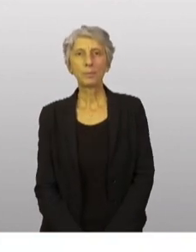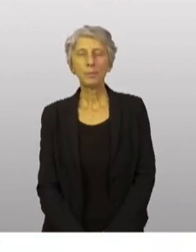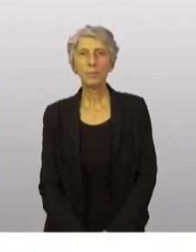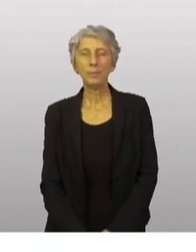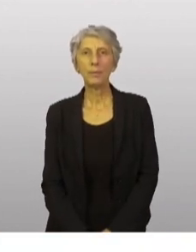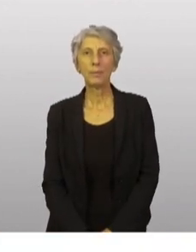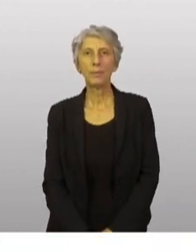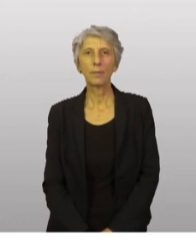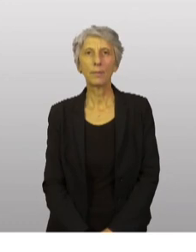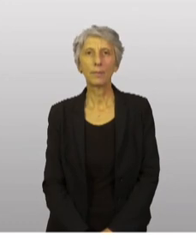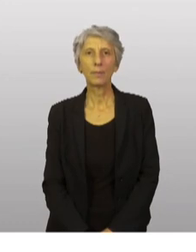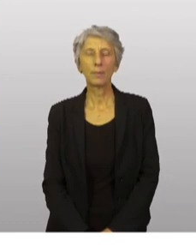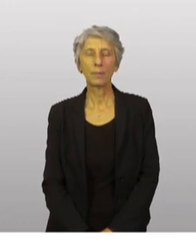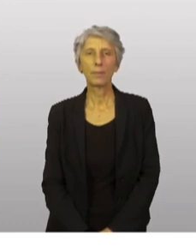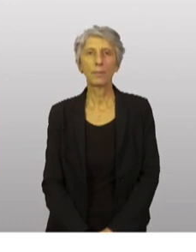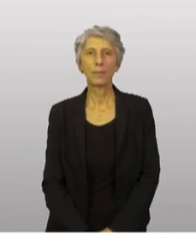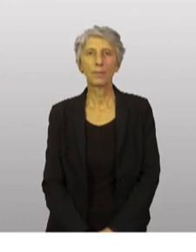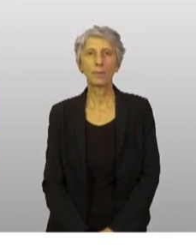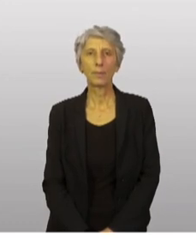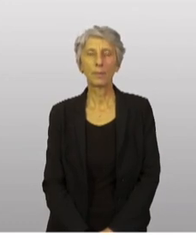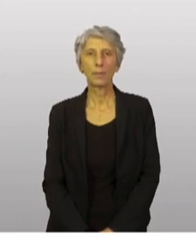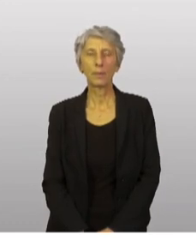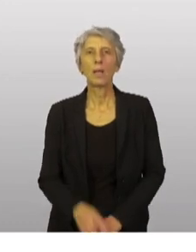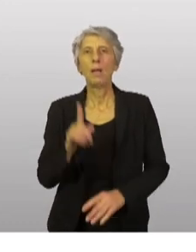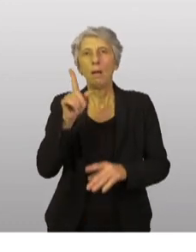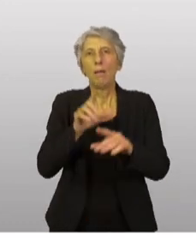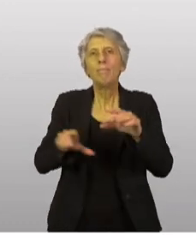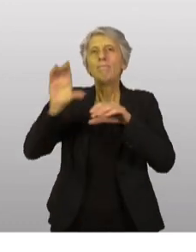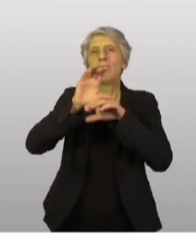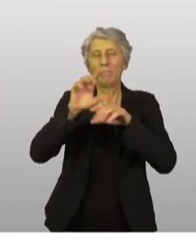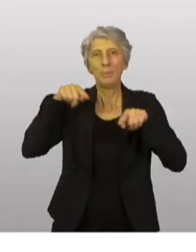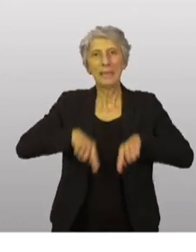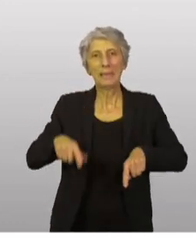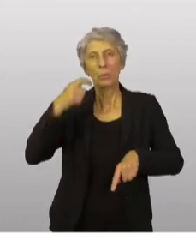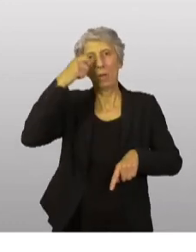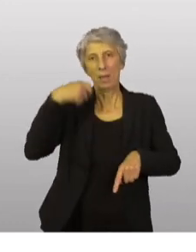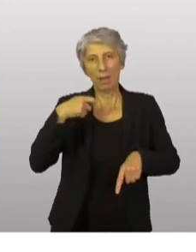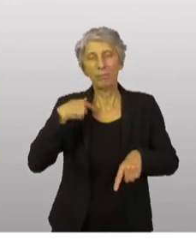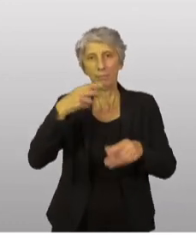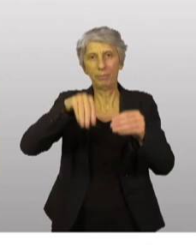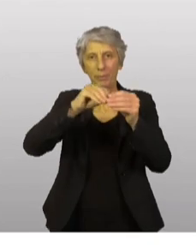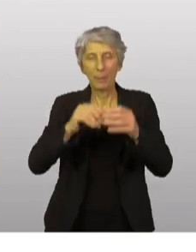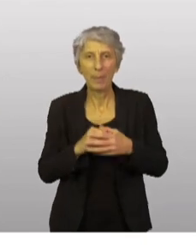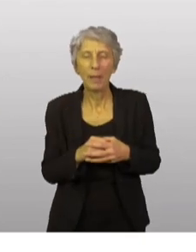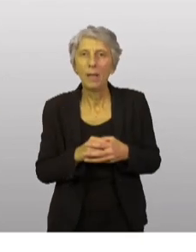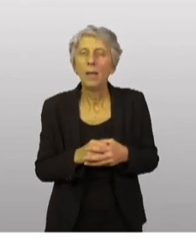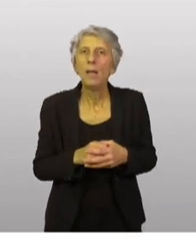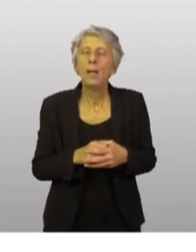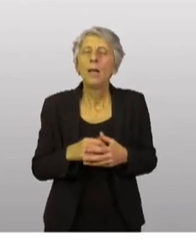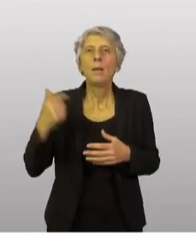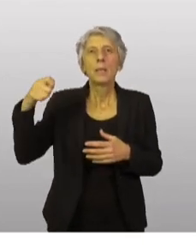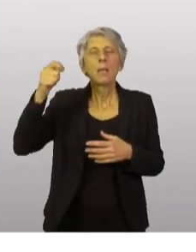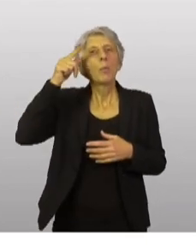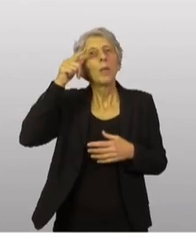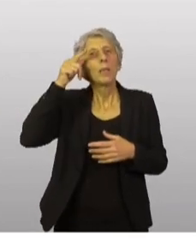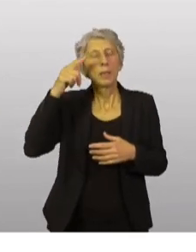Pour compléter la réponse du Conseil ukrainien, dans la longue conversation téléphonique que le président de la